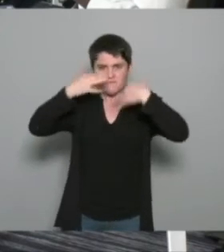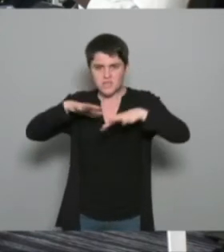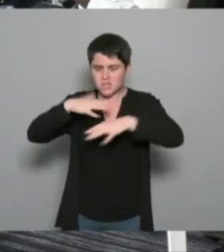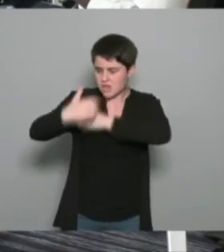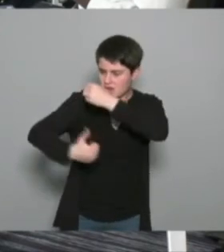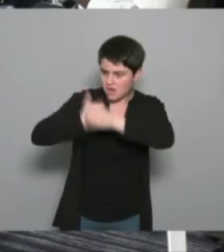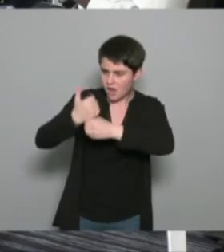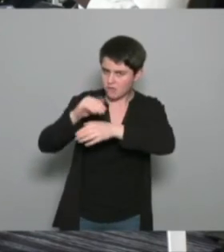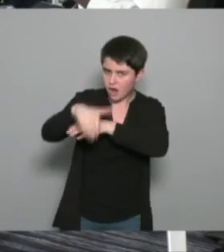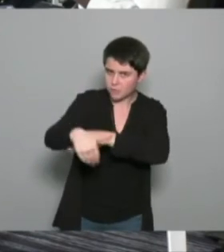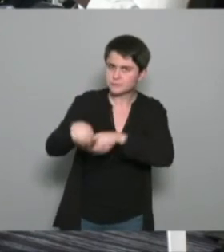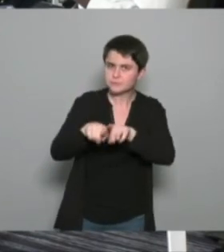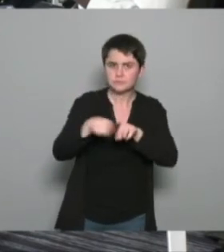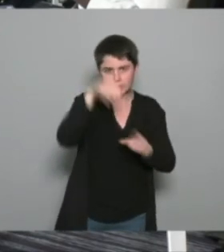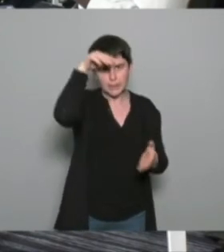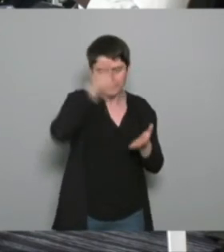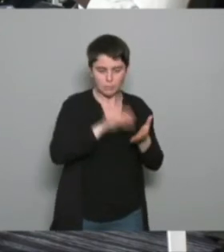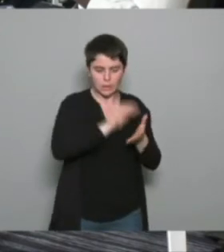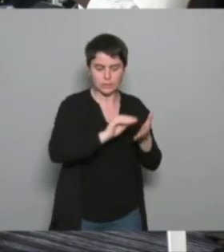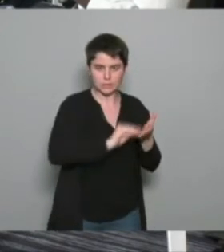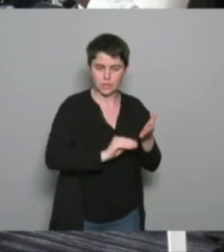rédigé le mémoire avec quelques mois de retard d'ailleurs